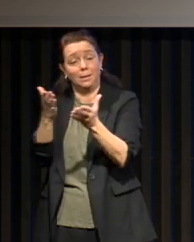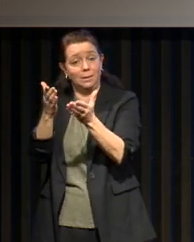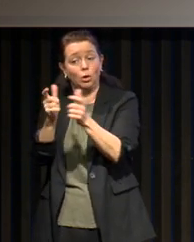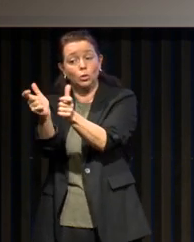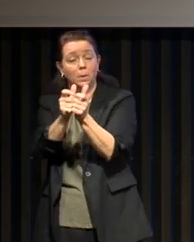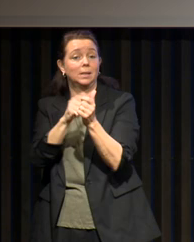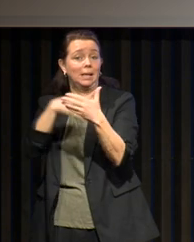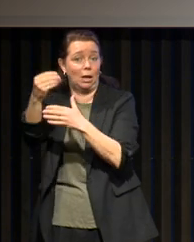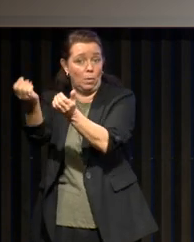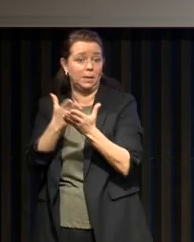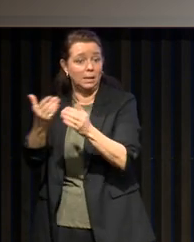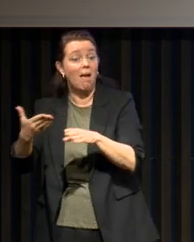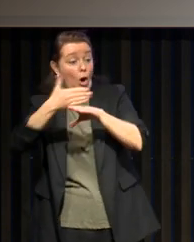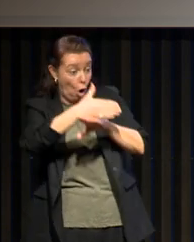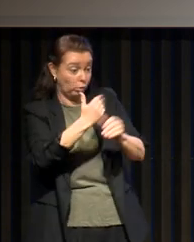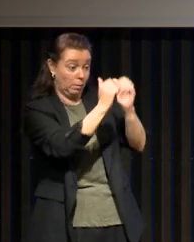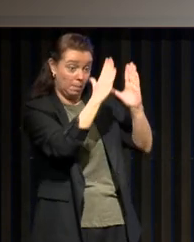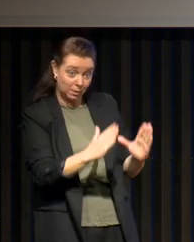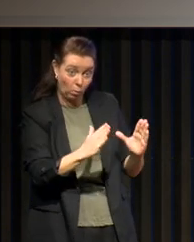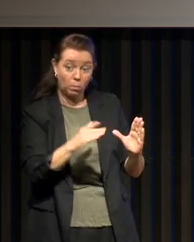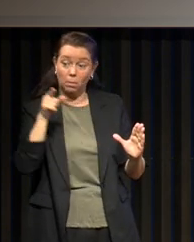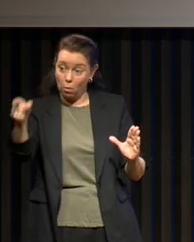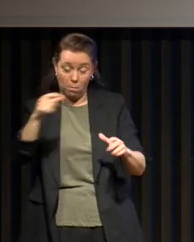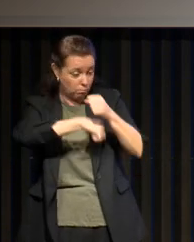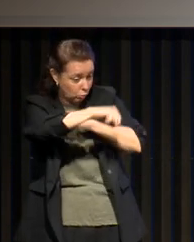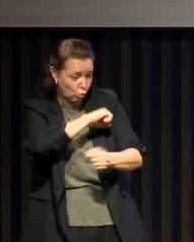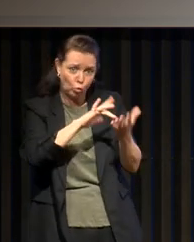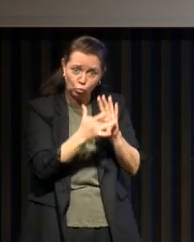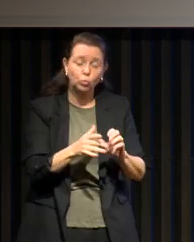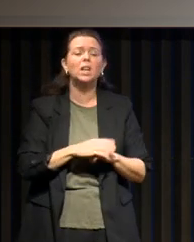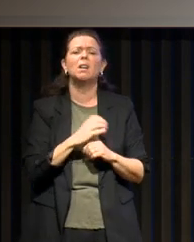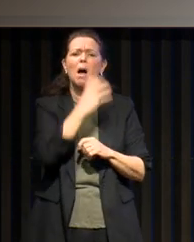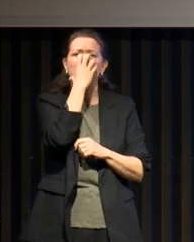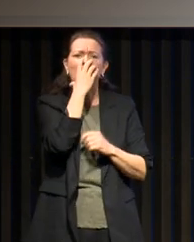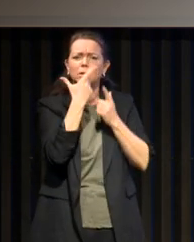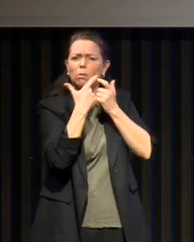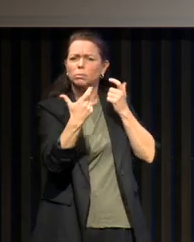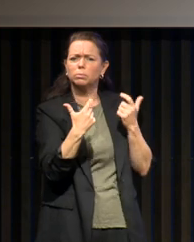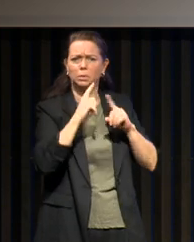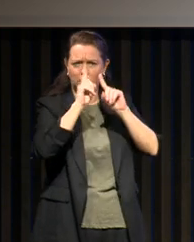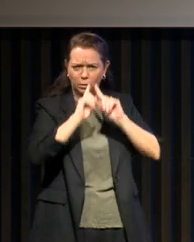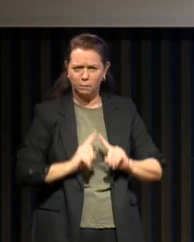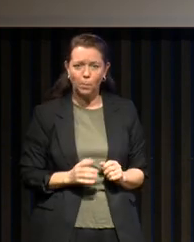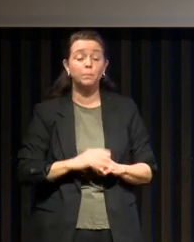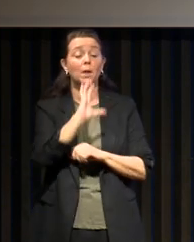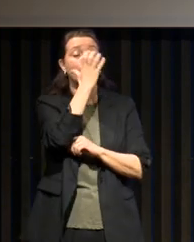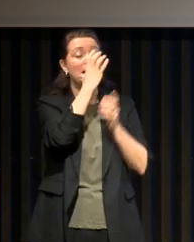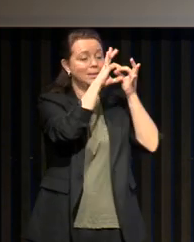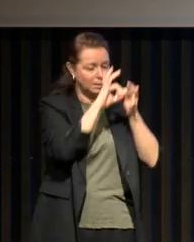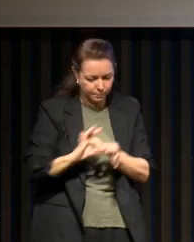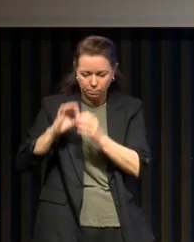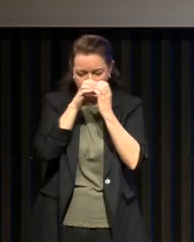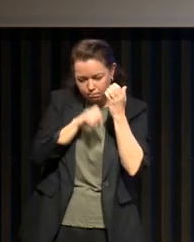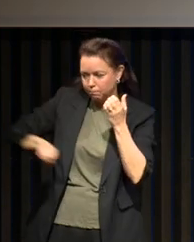vous accompagnent tout au long du traitement pour la mettre en place à domicile. Il a différents types de masques et l'idée, c'est que le masque est relié à une machine,